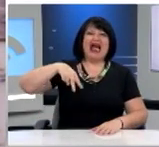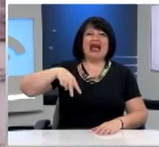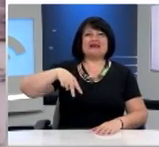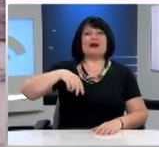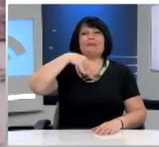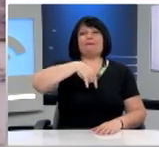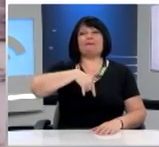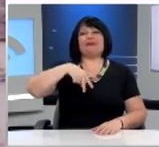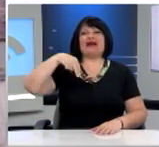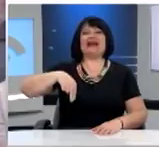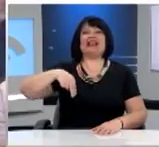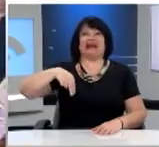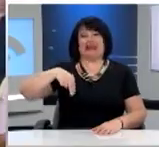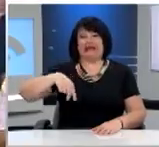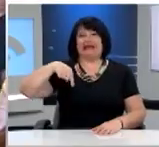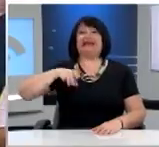Πασχάλης Ντεγκούδης